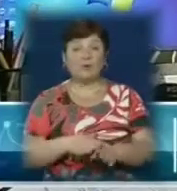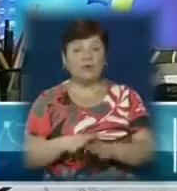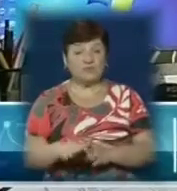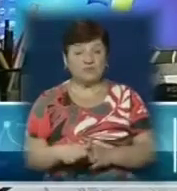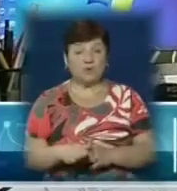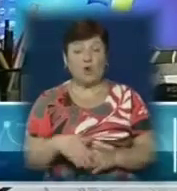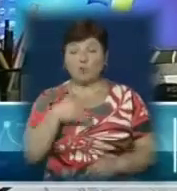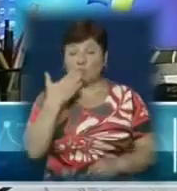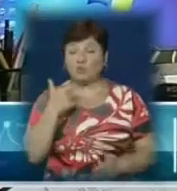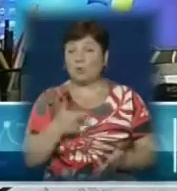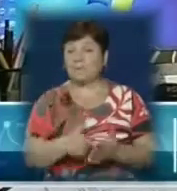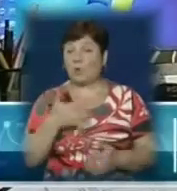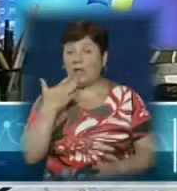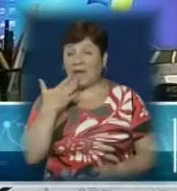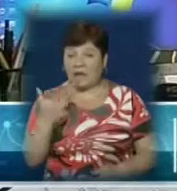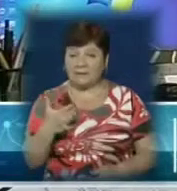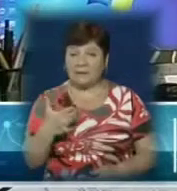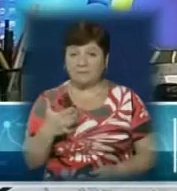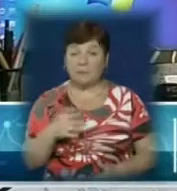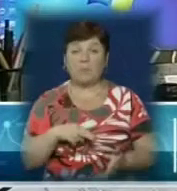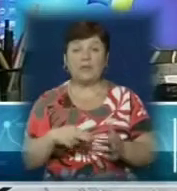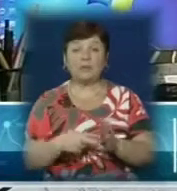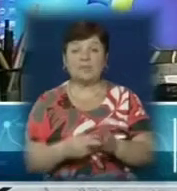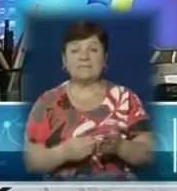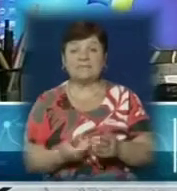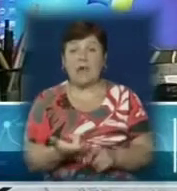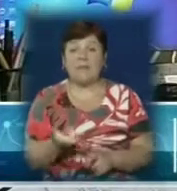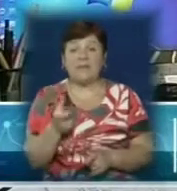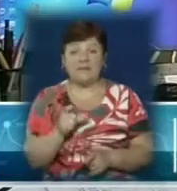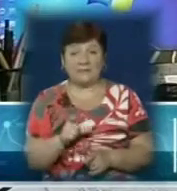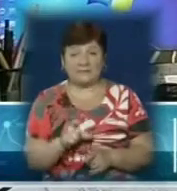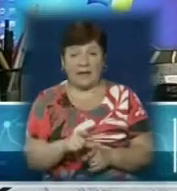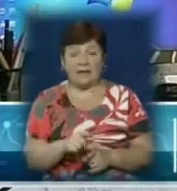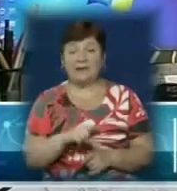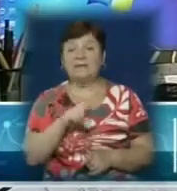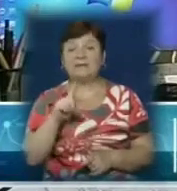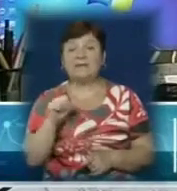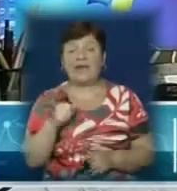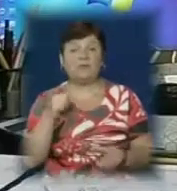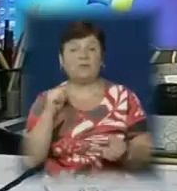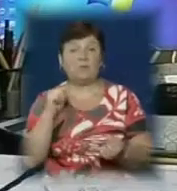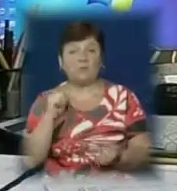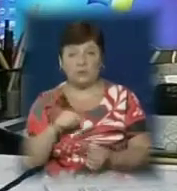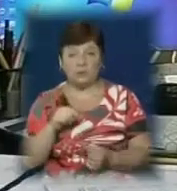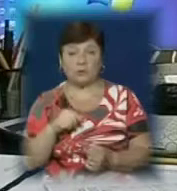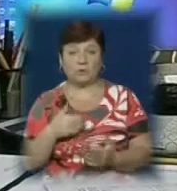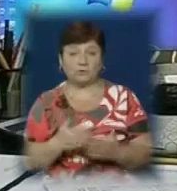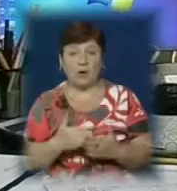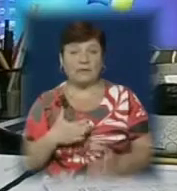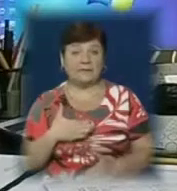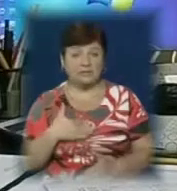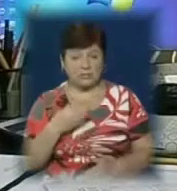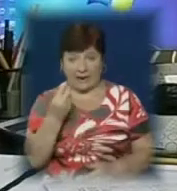комітету Ужгородської міської ради, планується підняття тарифів на захоронення, відповідно, і наших